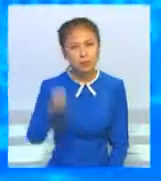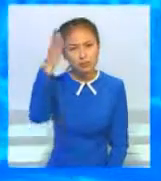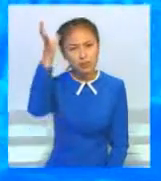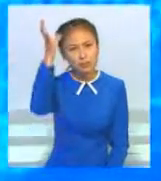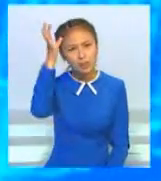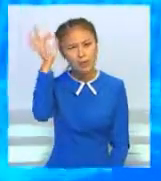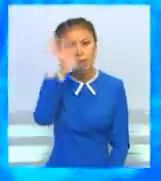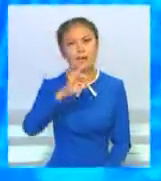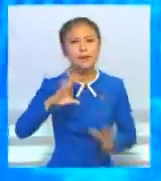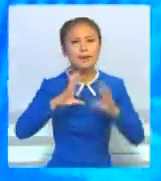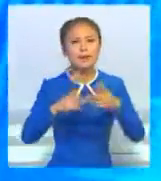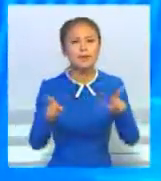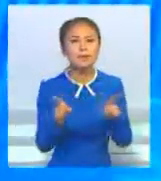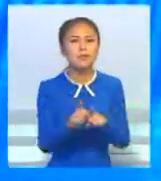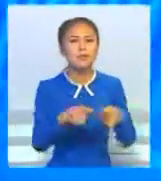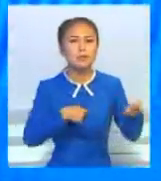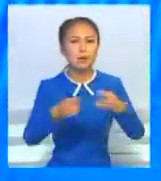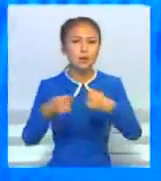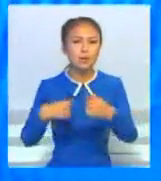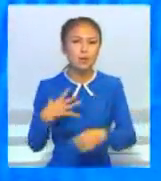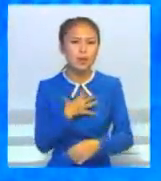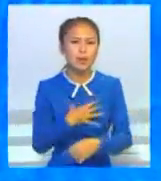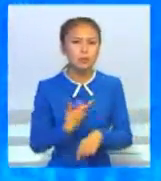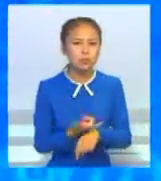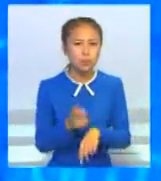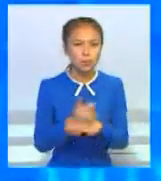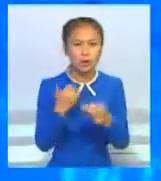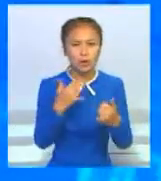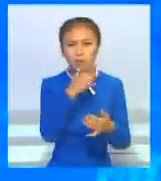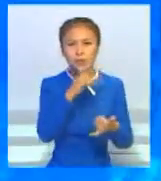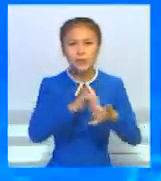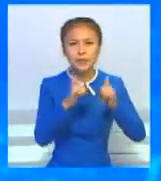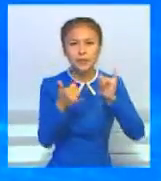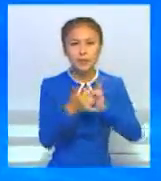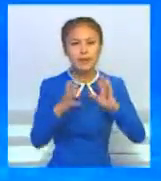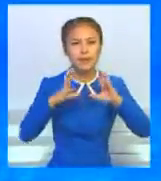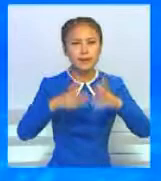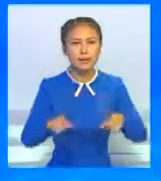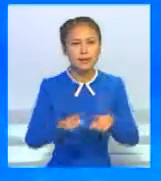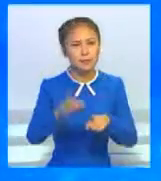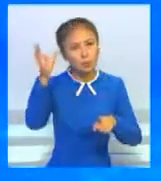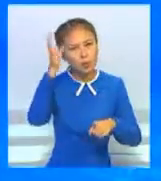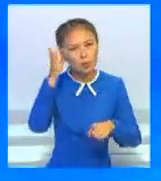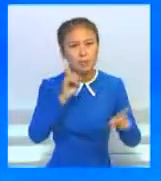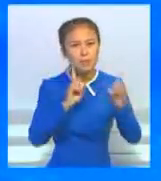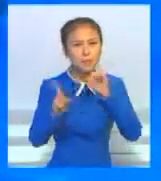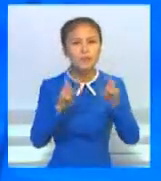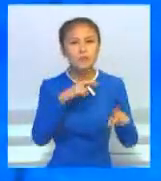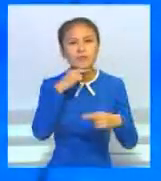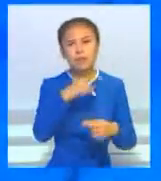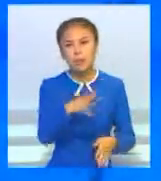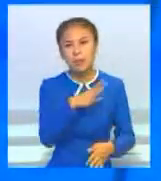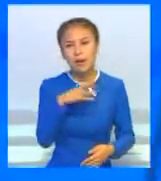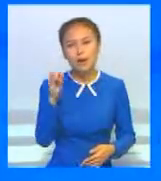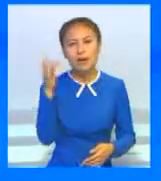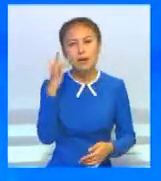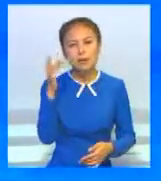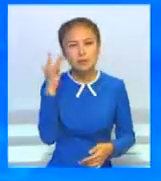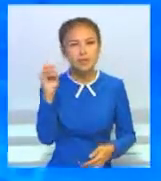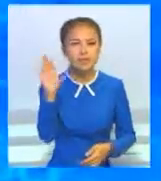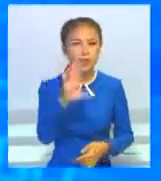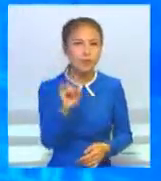Біліммен ғылым саласындағы қалқырақ серіктестікті дамытудың маңызы зор, бұған өз кеменде өткен қалқыралы ғылыми конгресте баса назар аударылды.